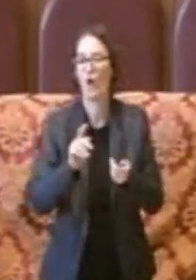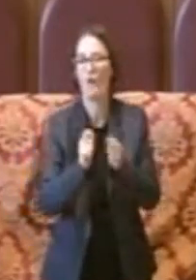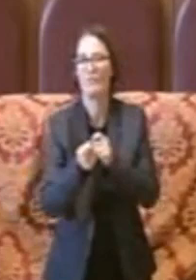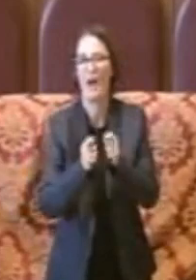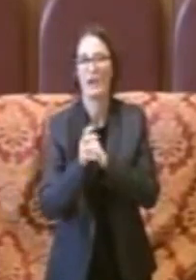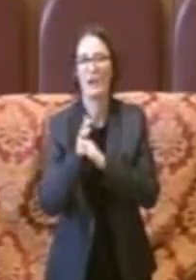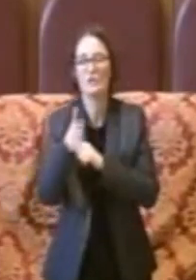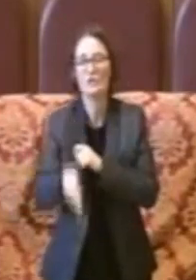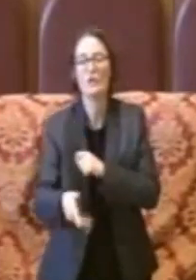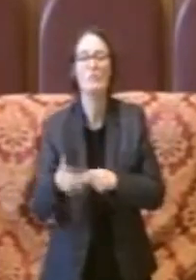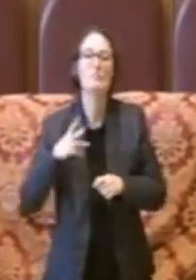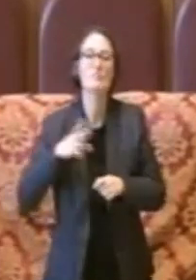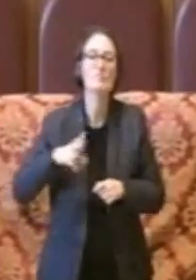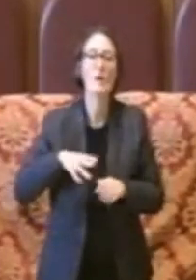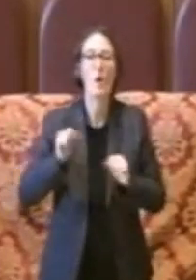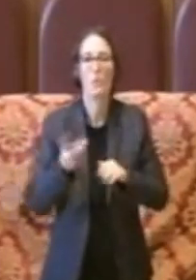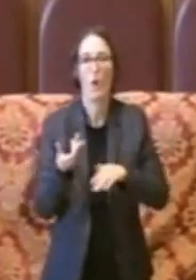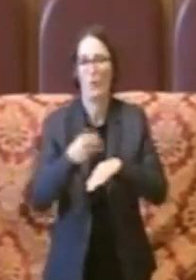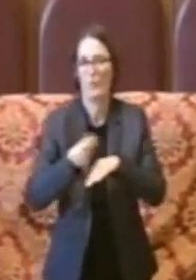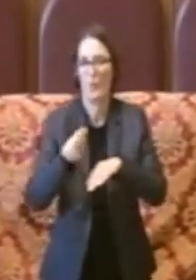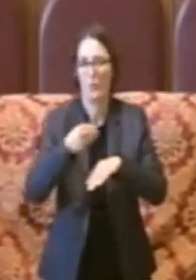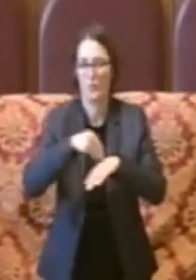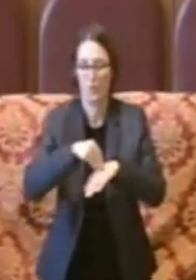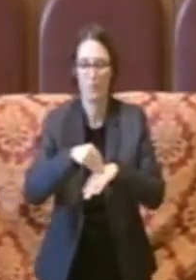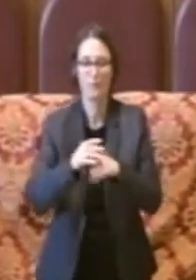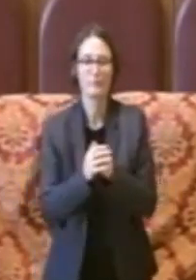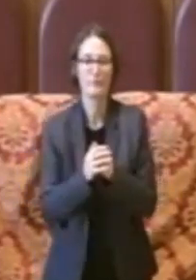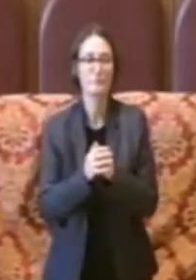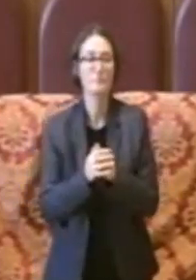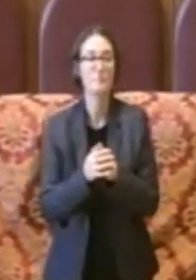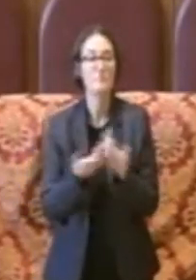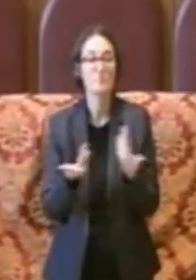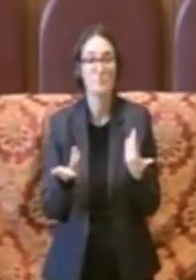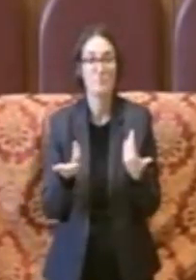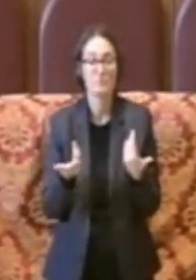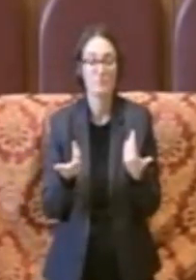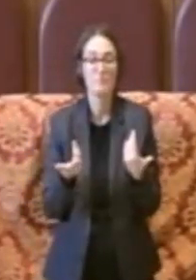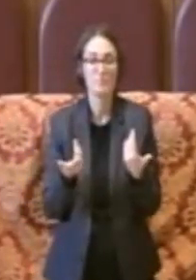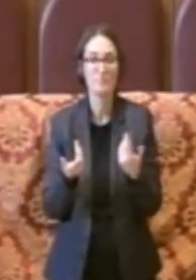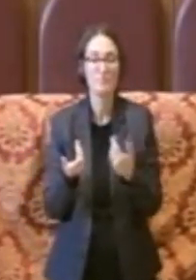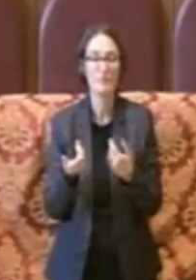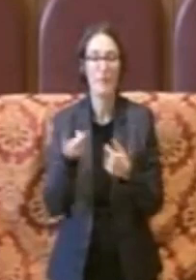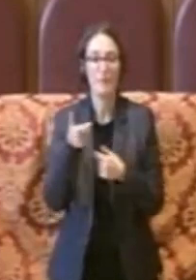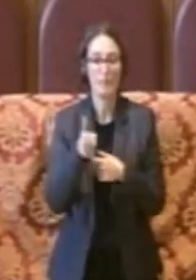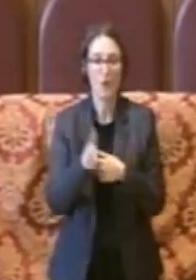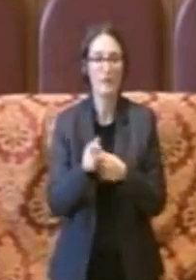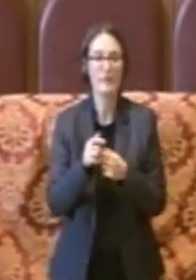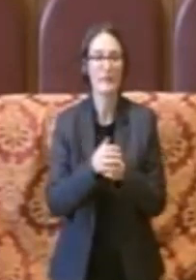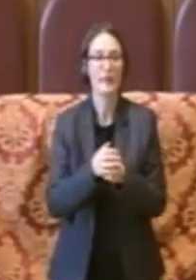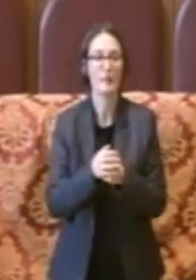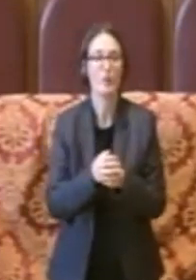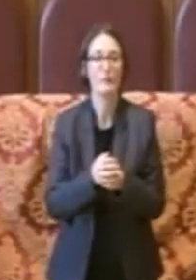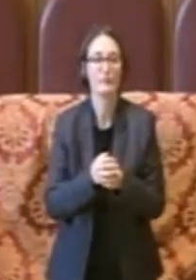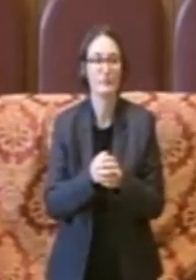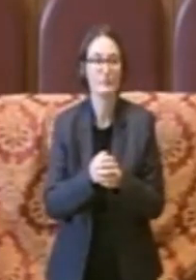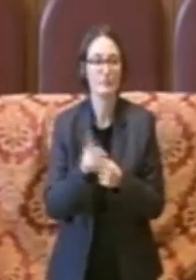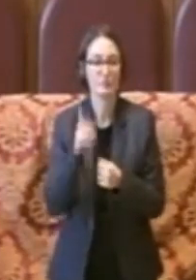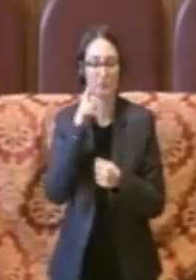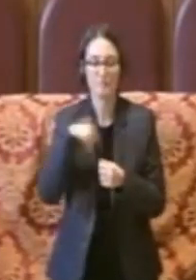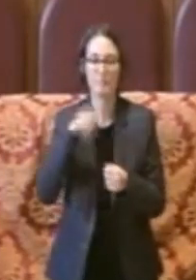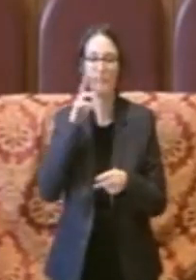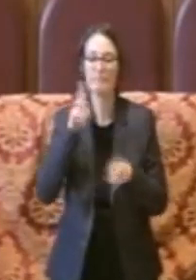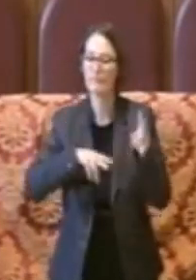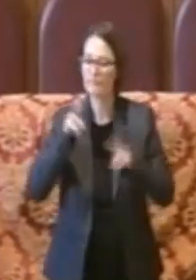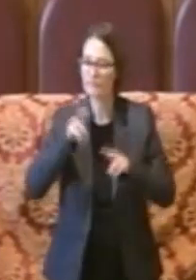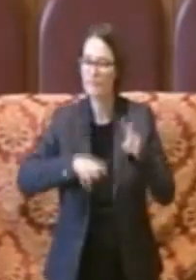aumentare. Questo perché, perché dico questo, se noi verifichiamo diciamo lo stato